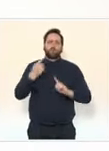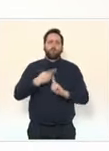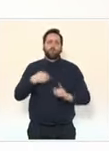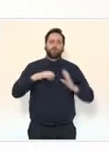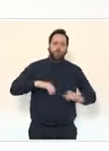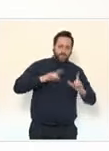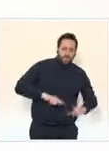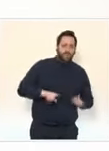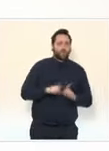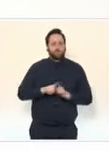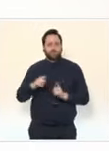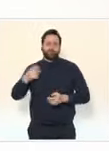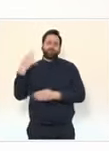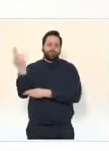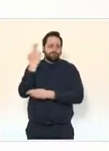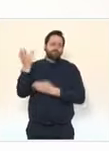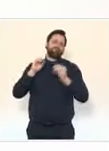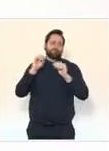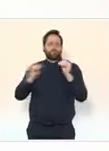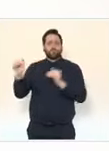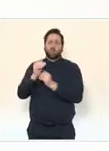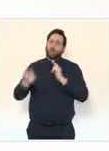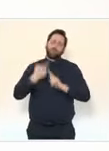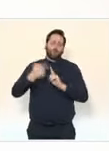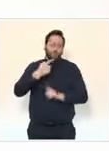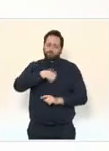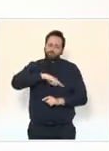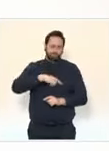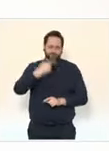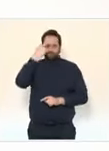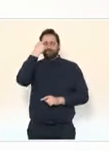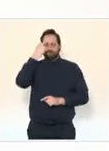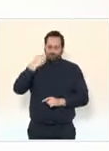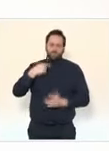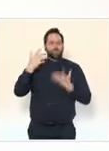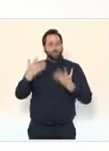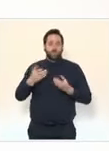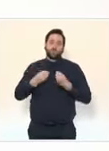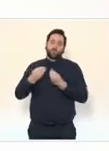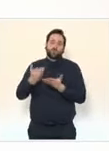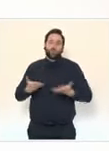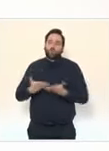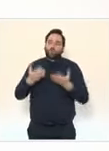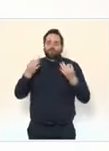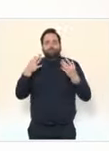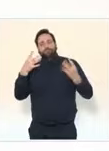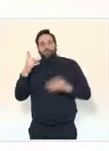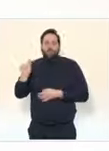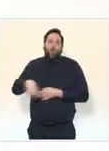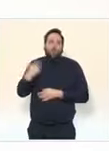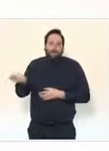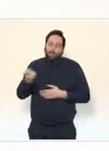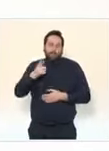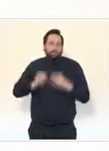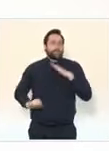notre préoccupation, c'est qu'ils puissent avoir les conditions les plus normales possibles et que nous préparions leur avenir, ce qui passe aussi parfois par